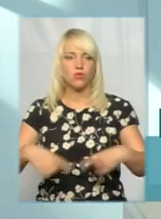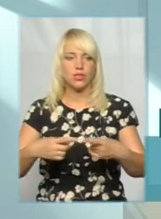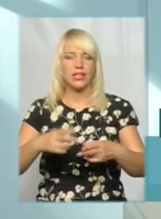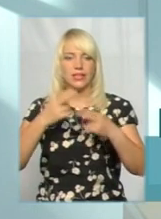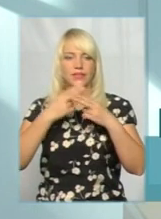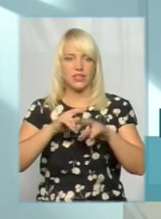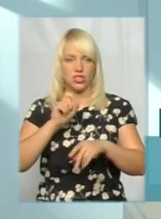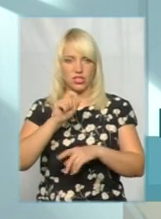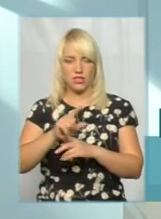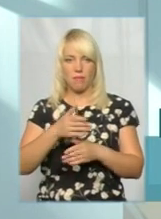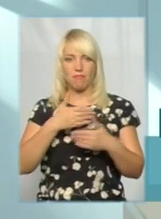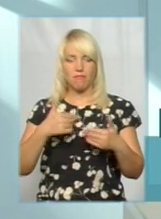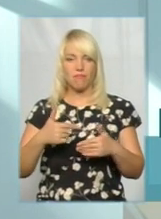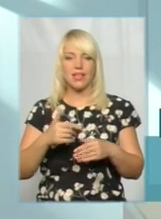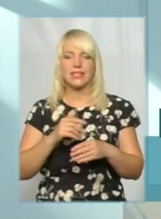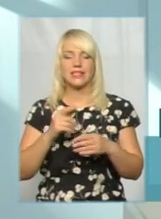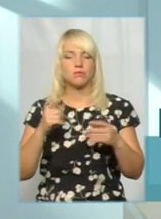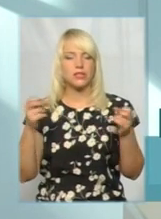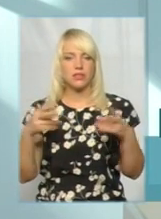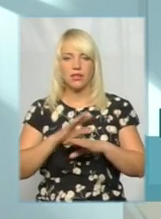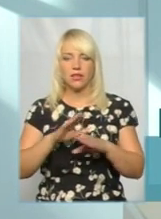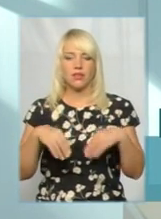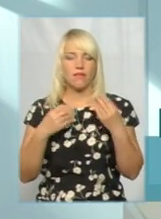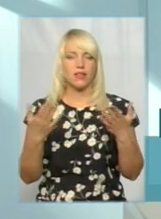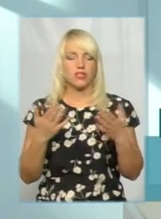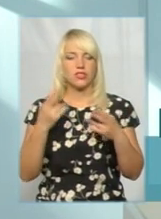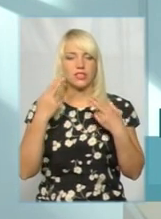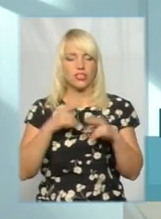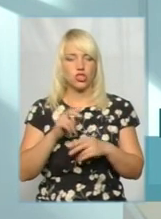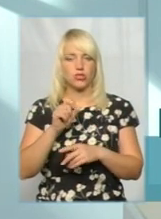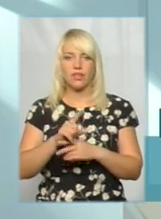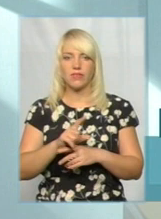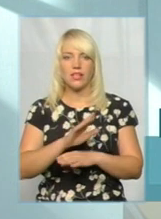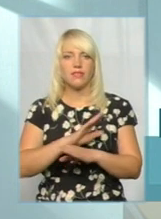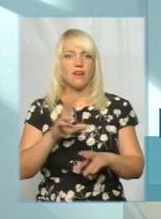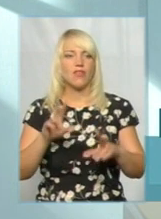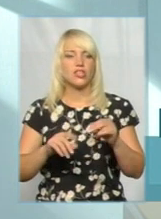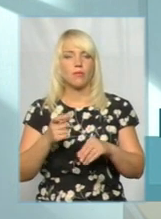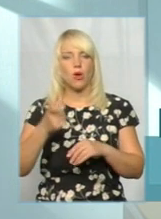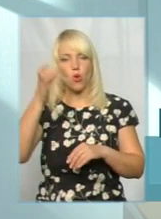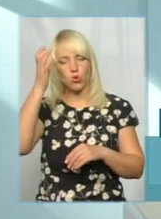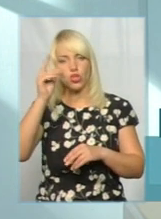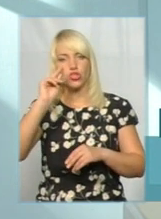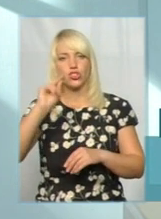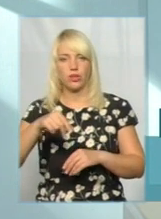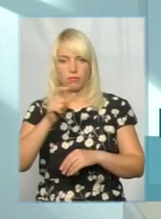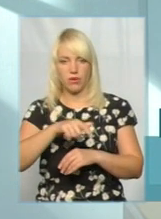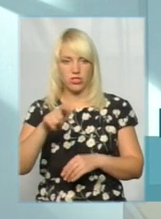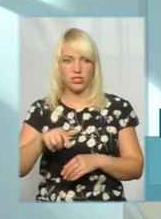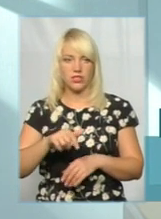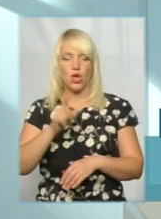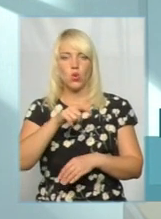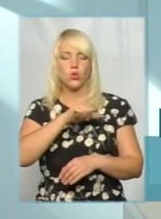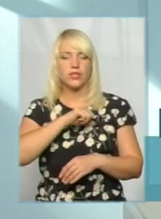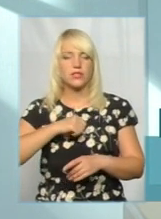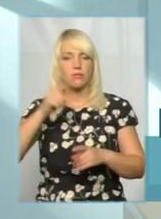Ми свідомо не давали якогось технічного завдання, тому що не вважаємо себе розумнішими за мешканців. Мешканці самі